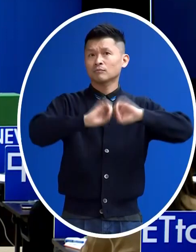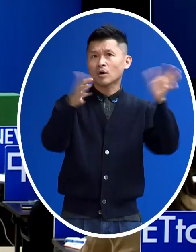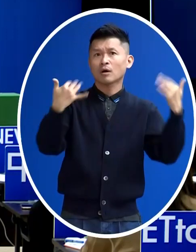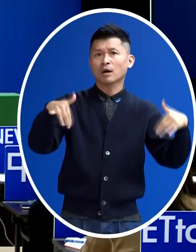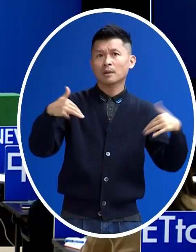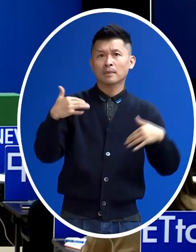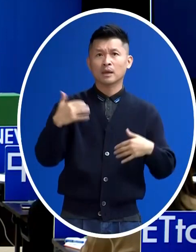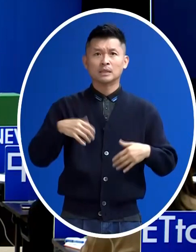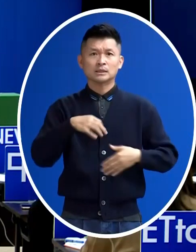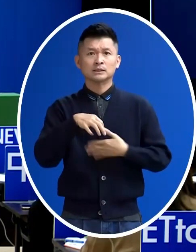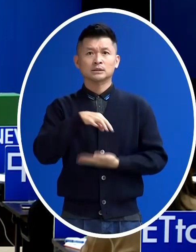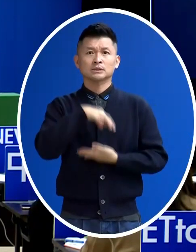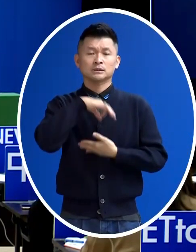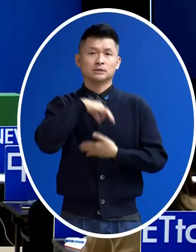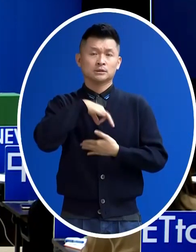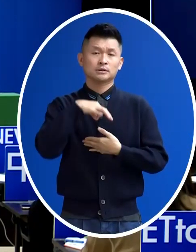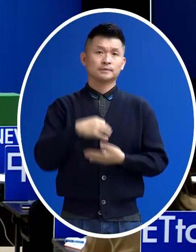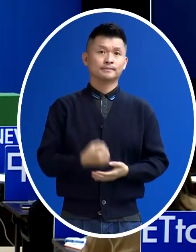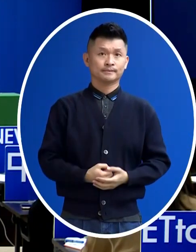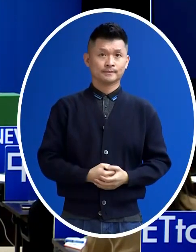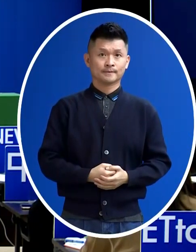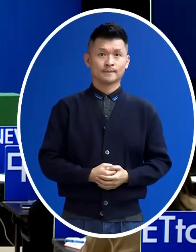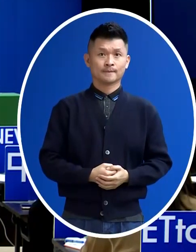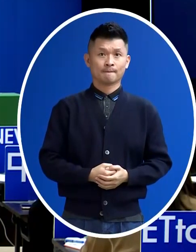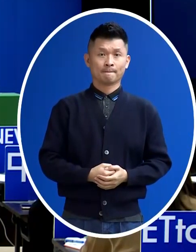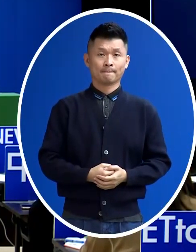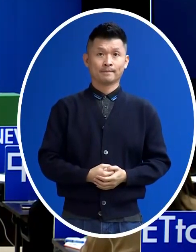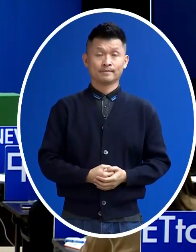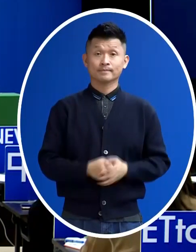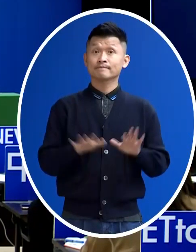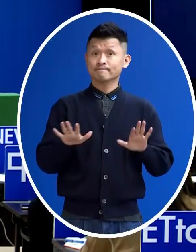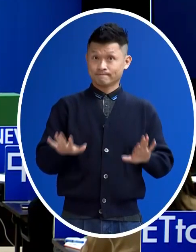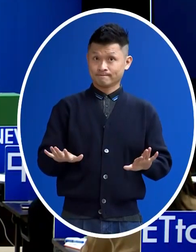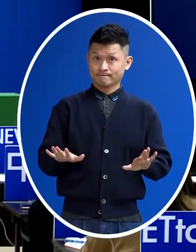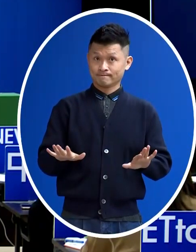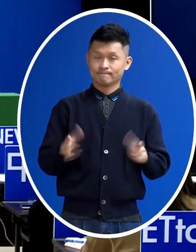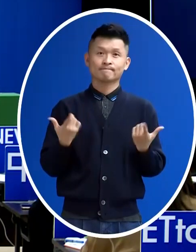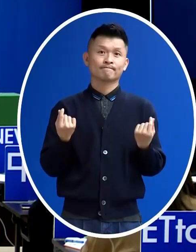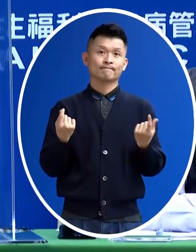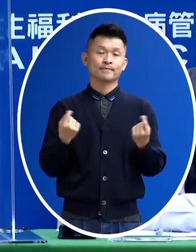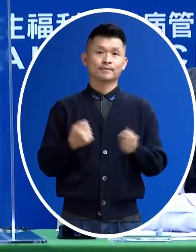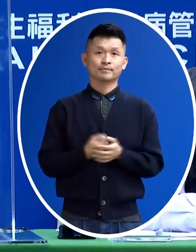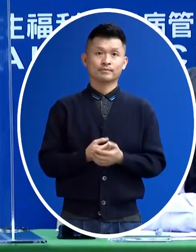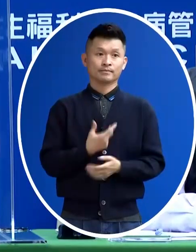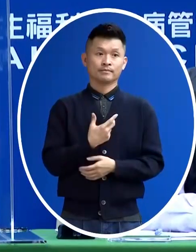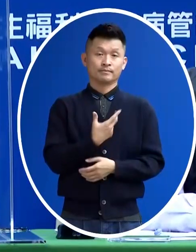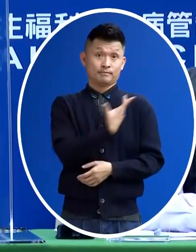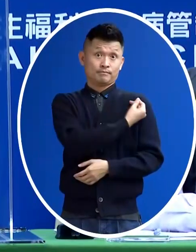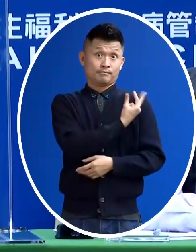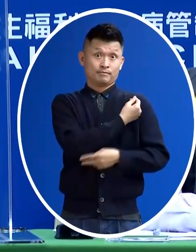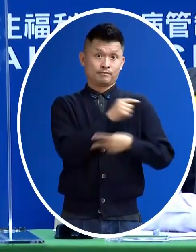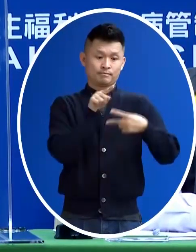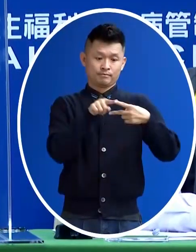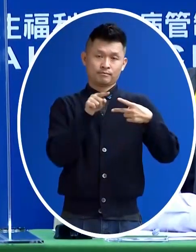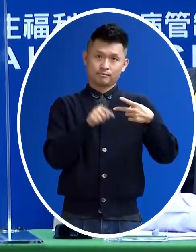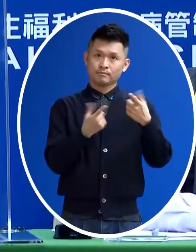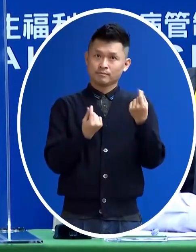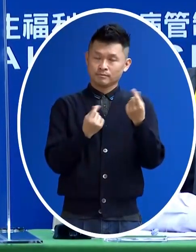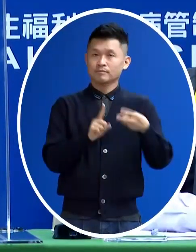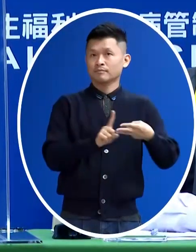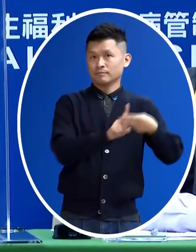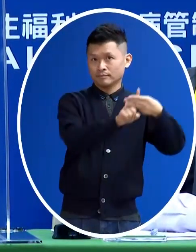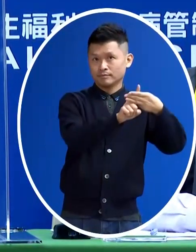他們等得還蠻心慌的 謝謝我們現在還是就是說 以同場排 那這個月大概都會